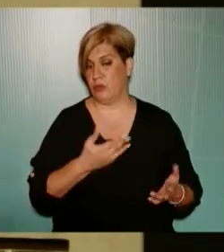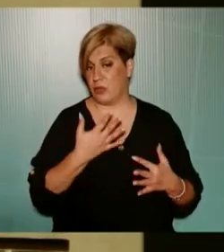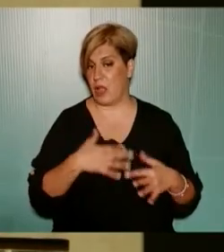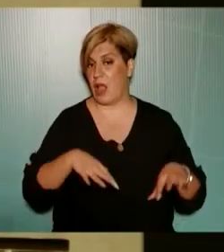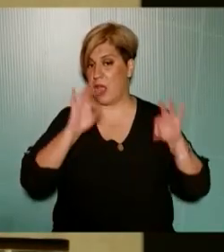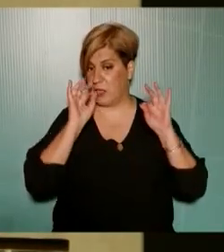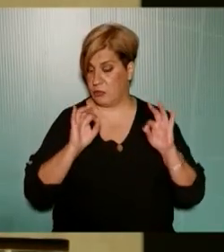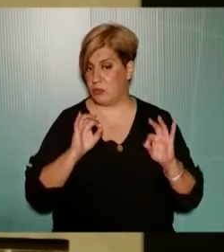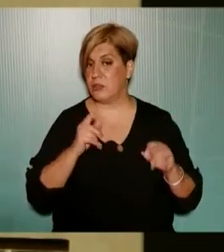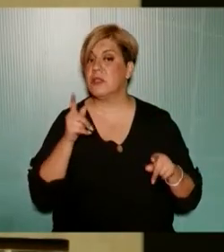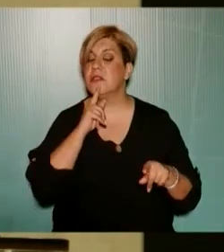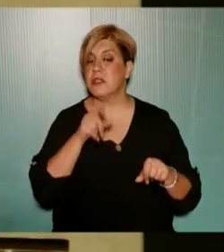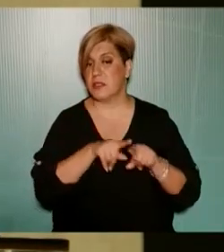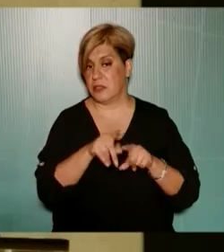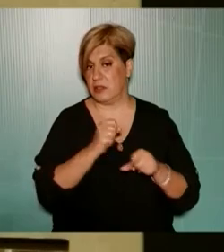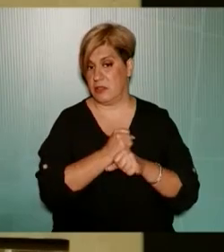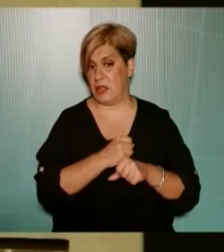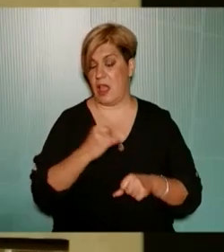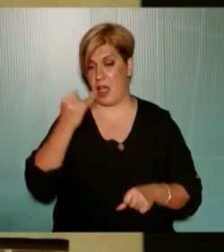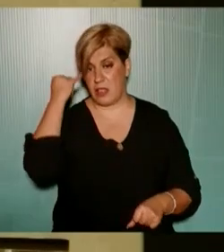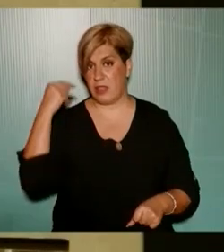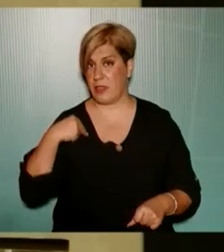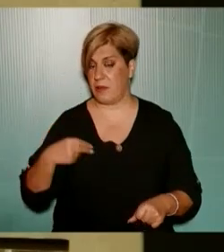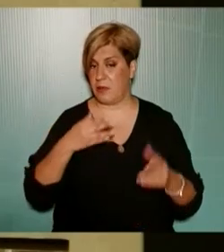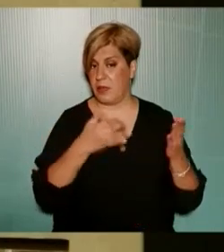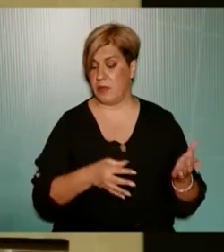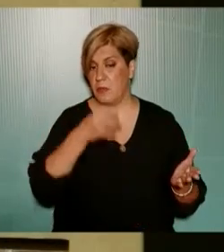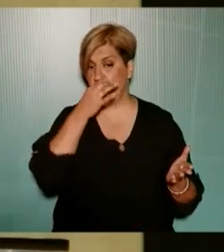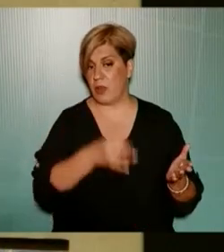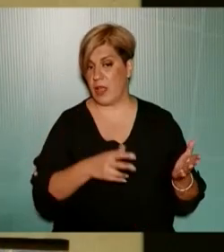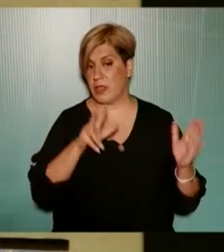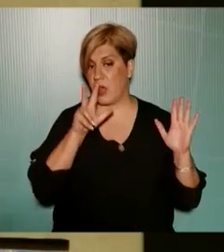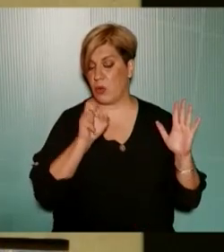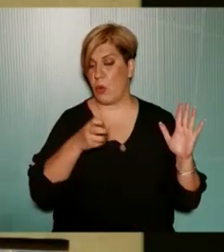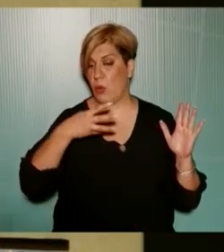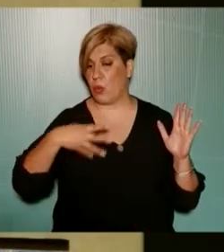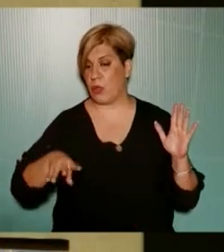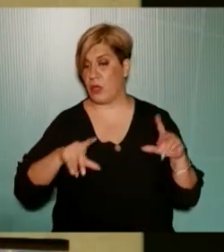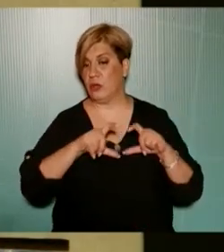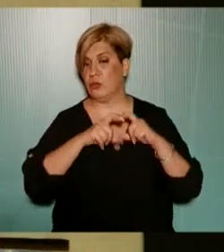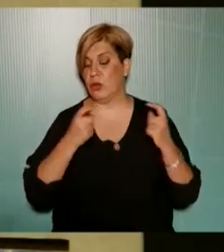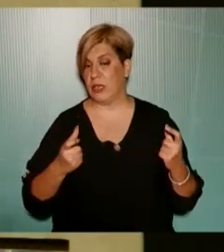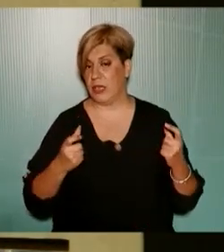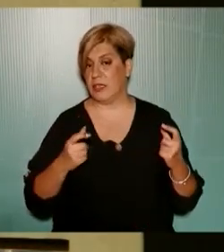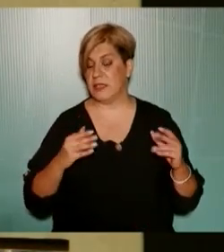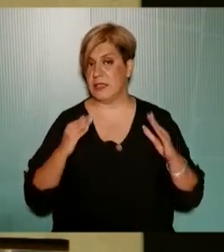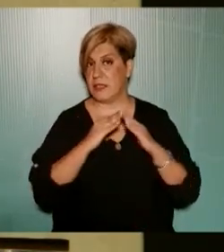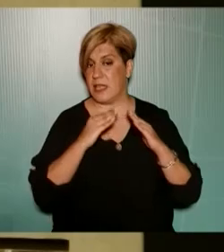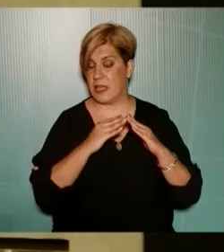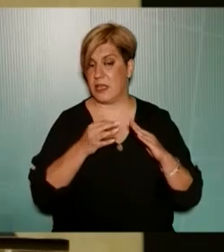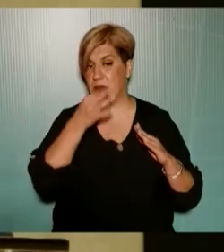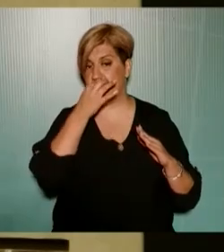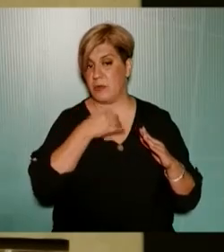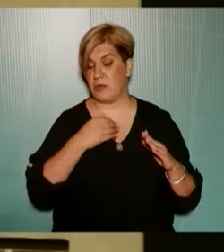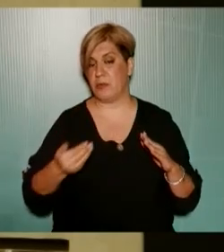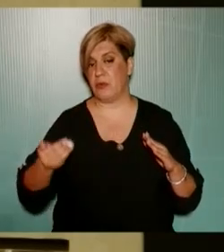αρχίσουν να το κάνουν και οι συνάδελφοί μου οι αντιδήμαρχοι πλέον μου λέτε για το 89 για τη σχολική στέγη και μου το λέει